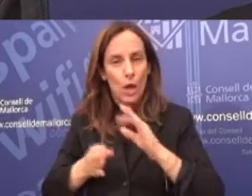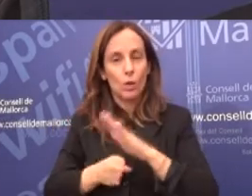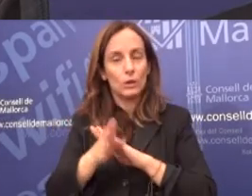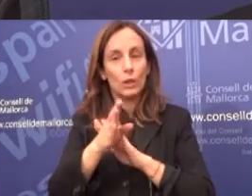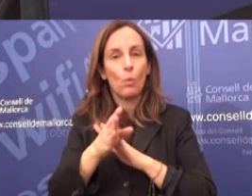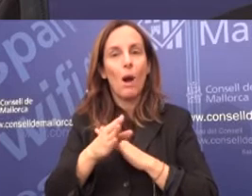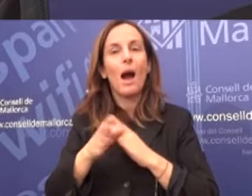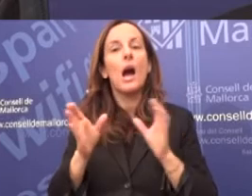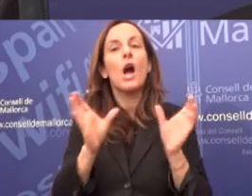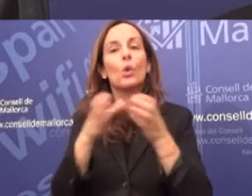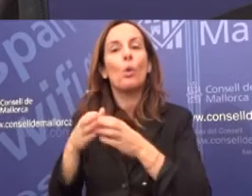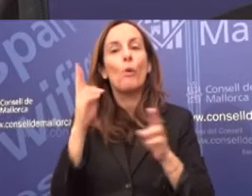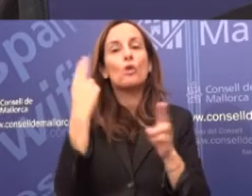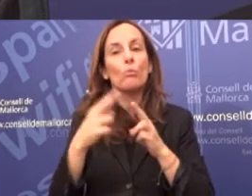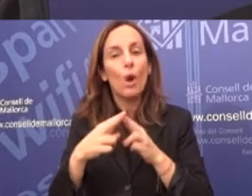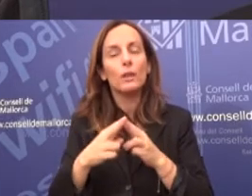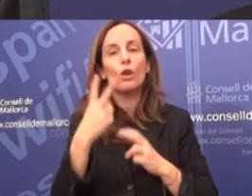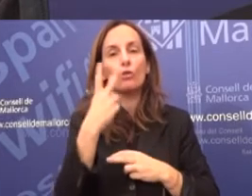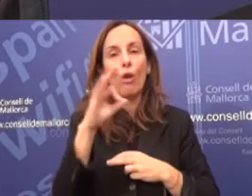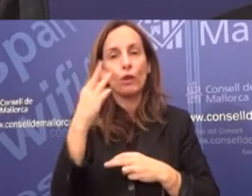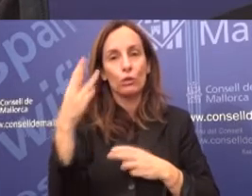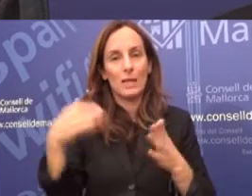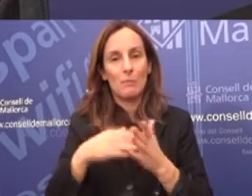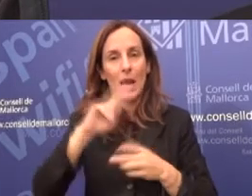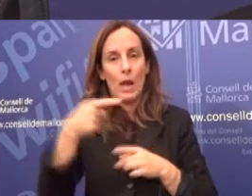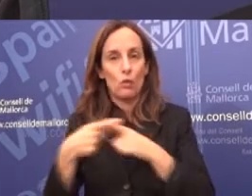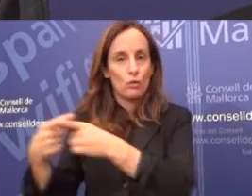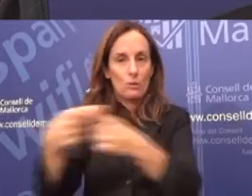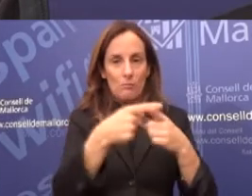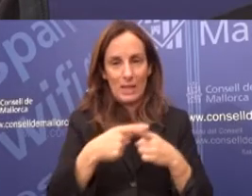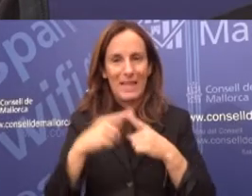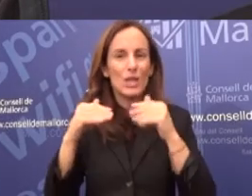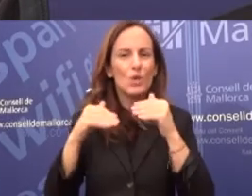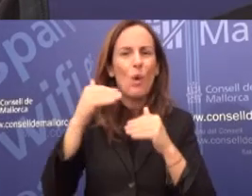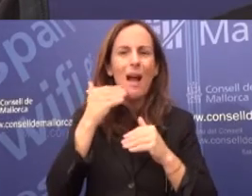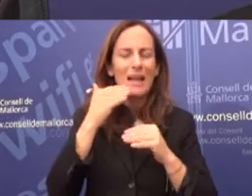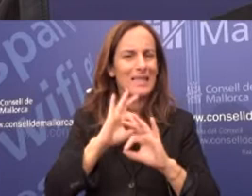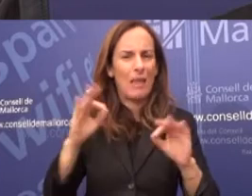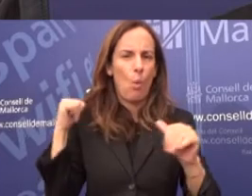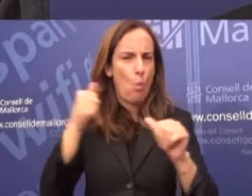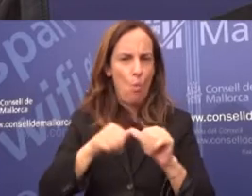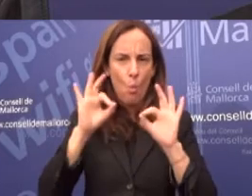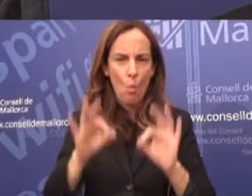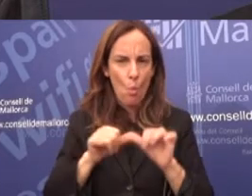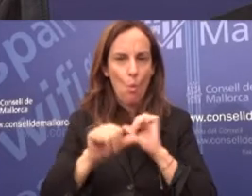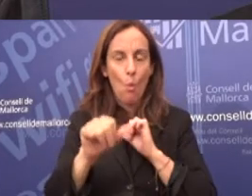el mateix, mantenim congelada l'aportació en els grups polítics, són 203.000 euros en total.